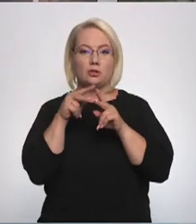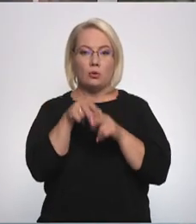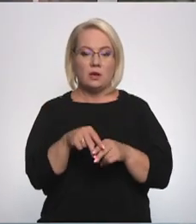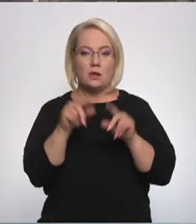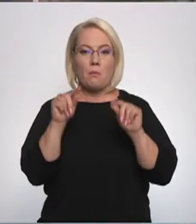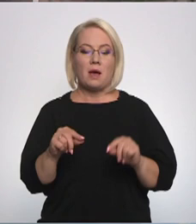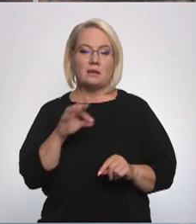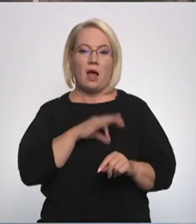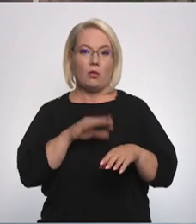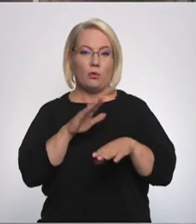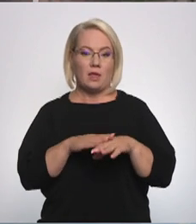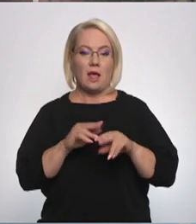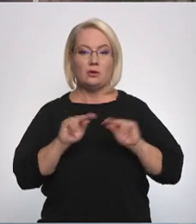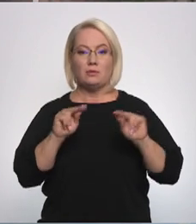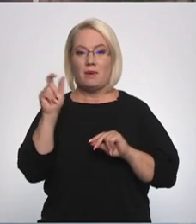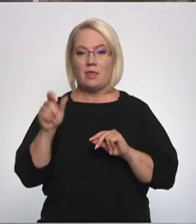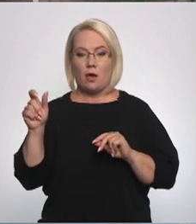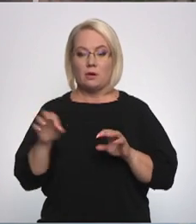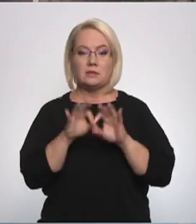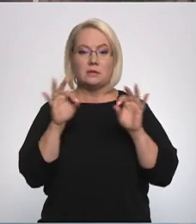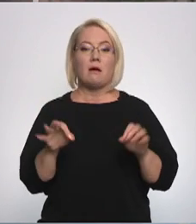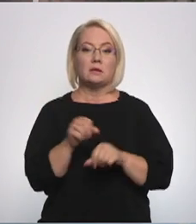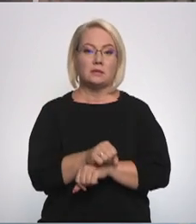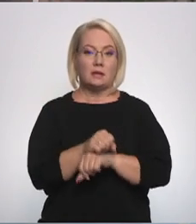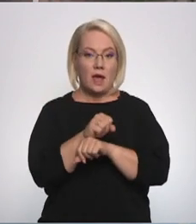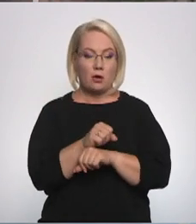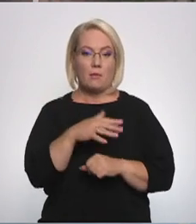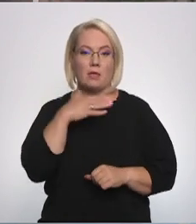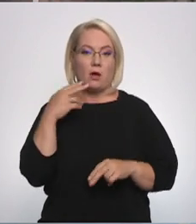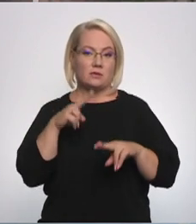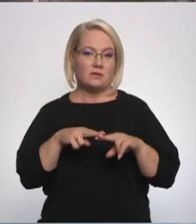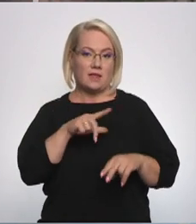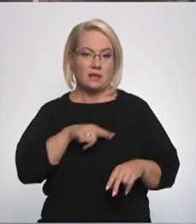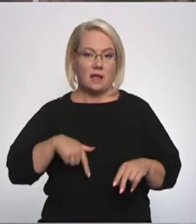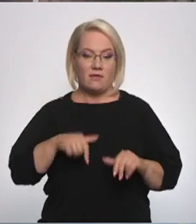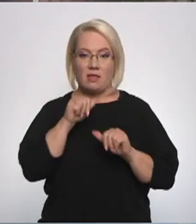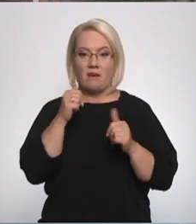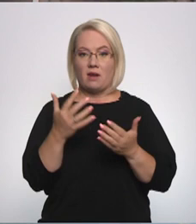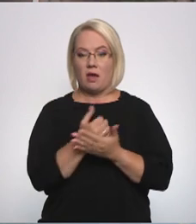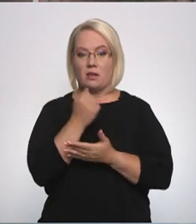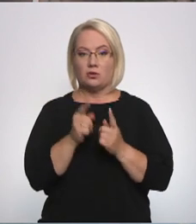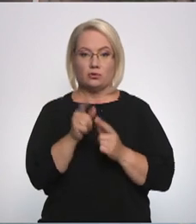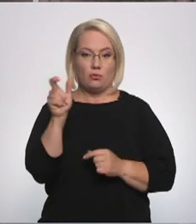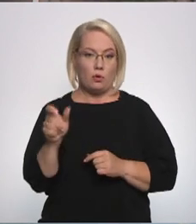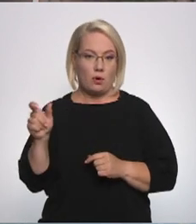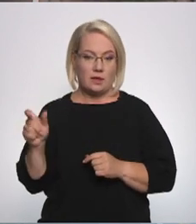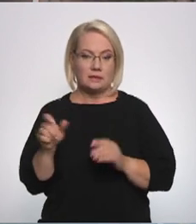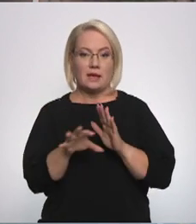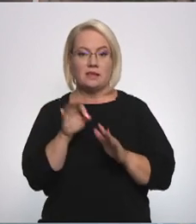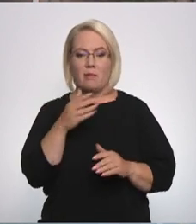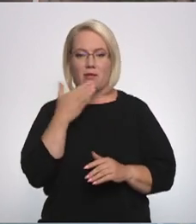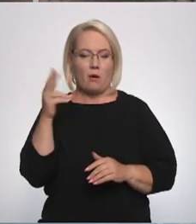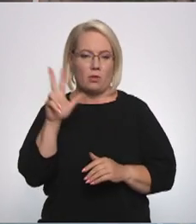atalkojuma dēļ pedagogi šonadēļ visticamāk sāks streiku. Tikmēr daudz viet Latvijā nevar atrast pedagogus. Izņēmums nav